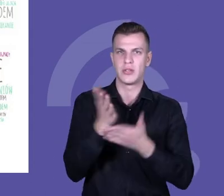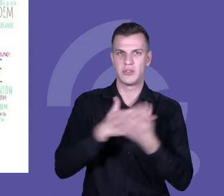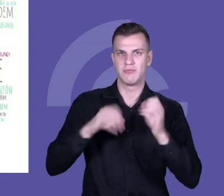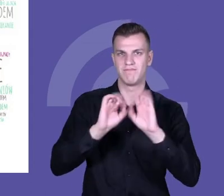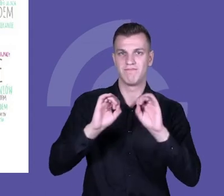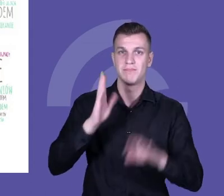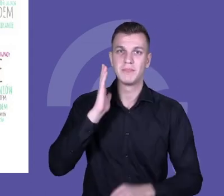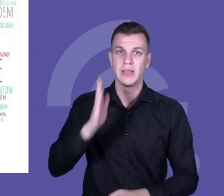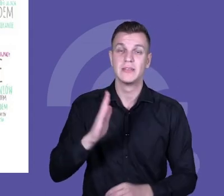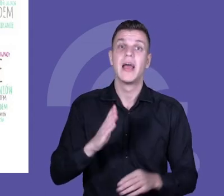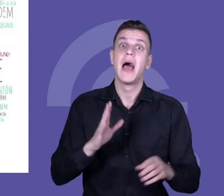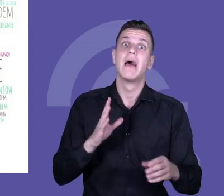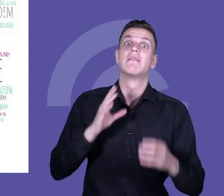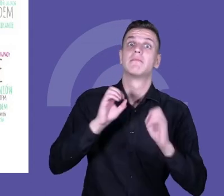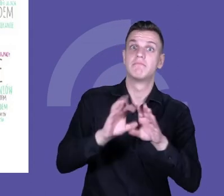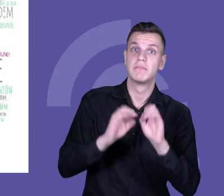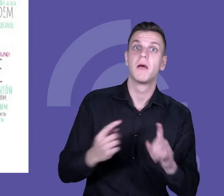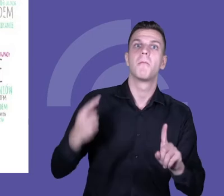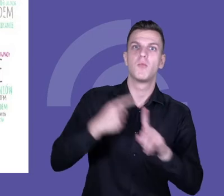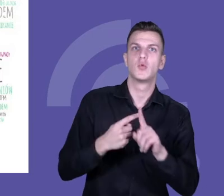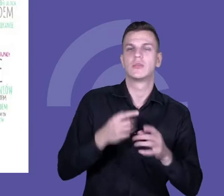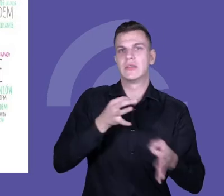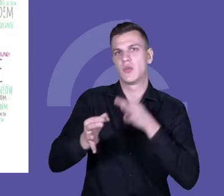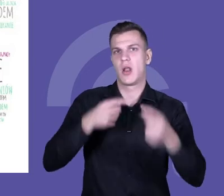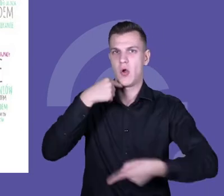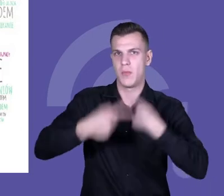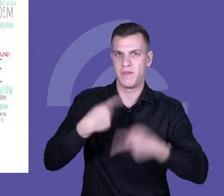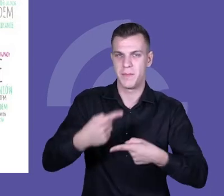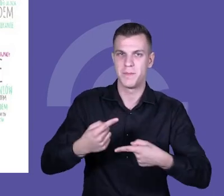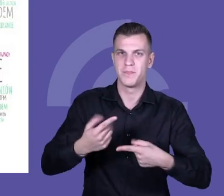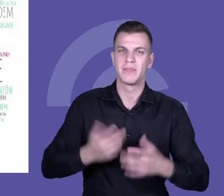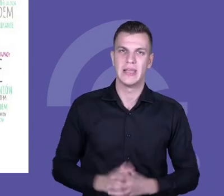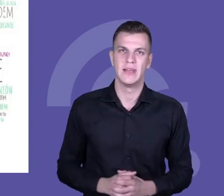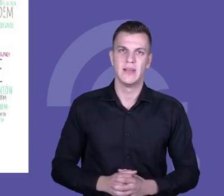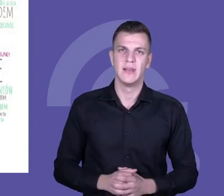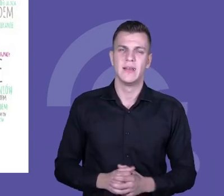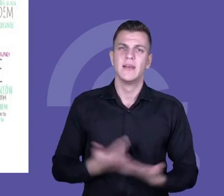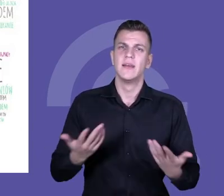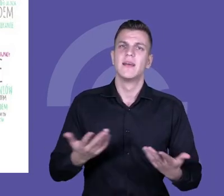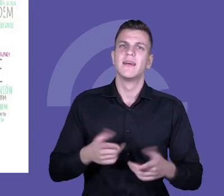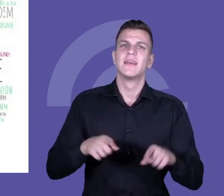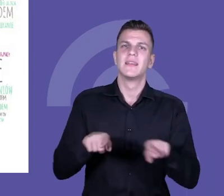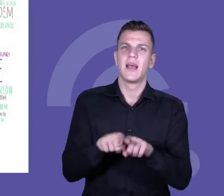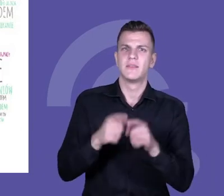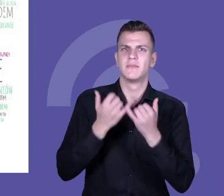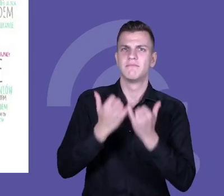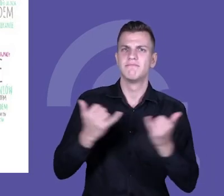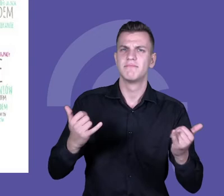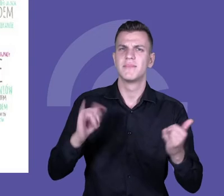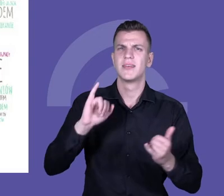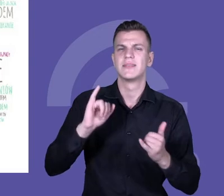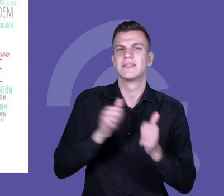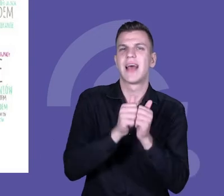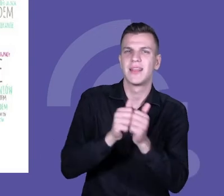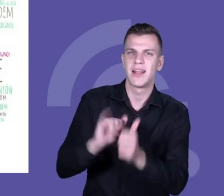również z przykładami i dobrymi praktykami w szkołach. Wyróżnione są tutaj mocno informacja zwrotna i zadania interdyscyplinarne, bo zadania